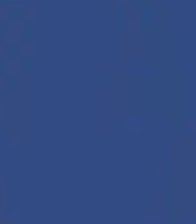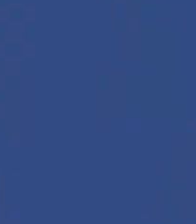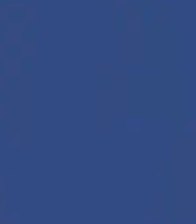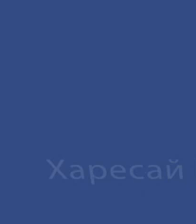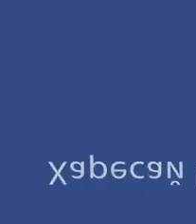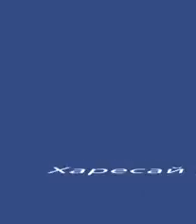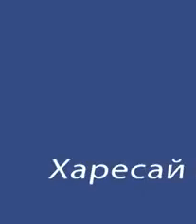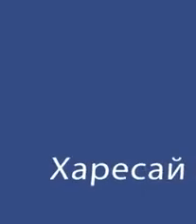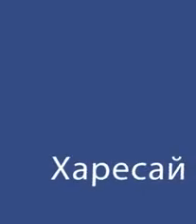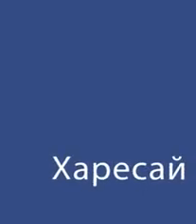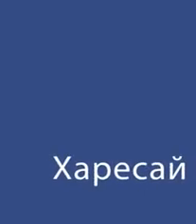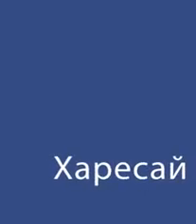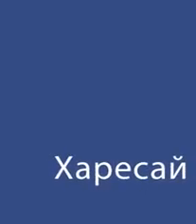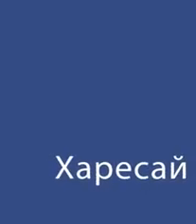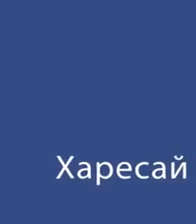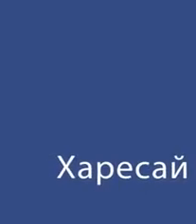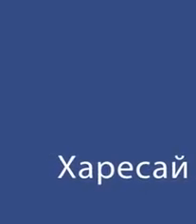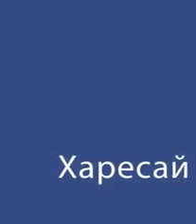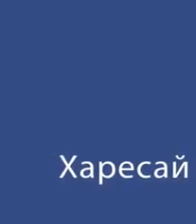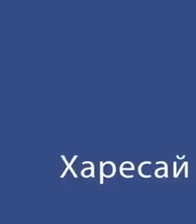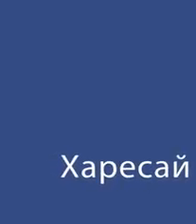Отрицателно. Отрицателно.